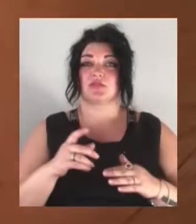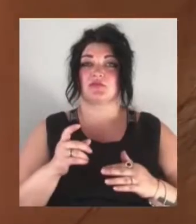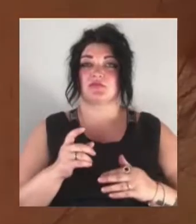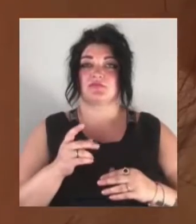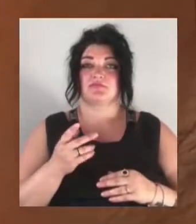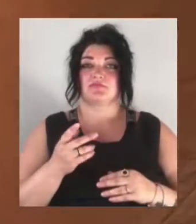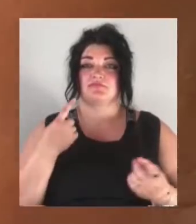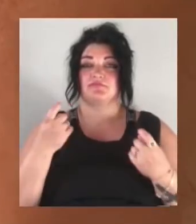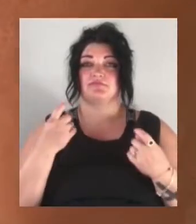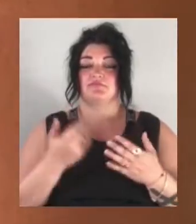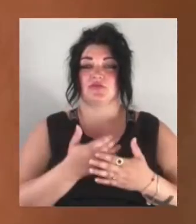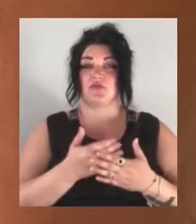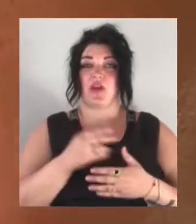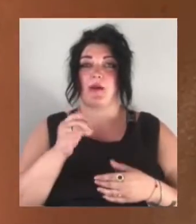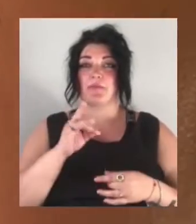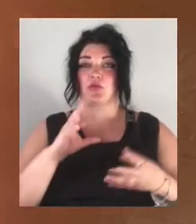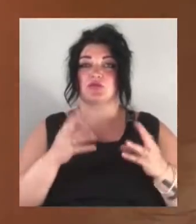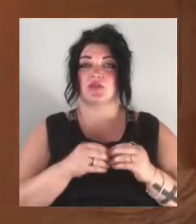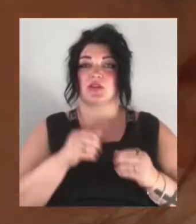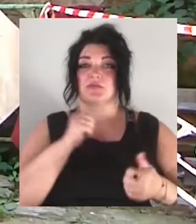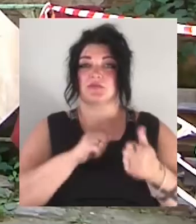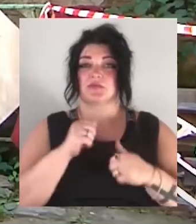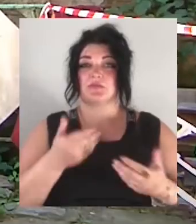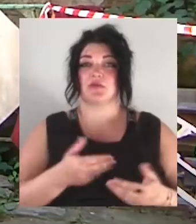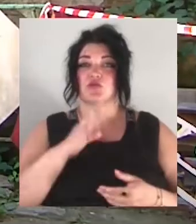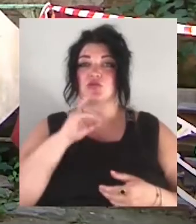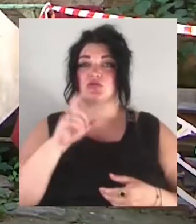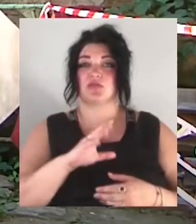А про результати експертизи мешканцям будинку не повідомили і нині.